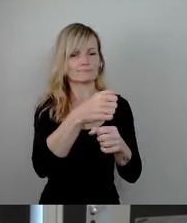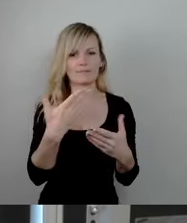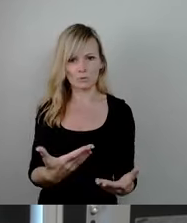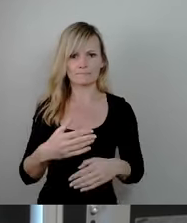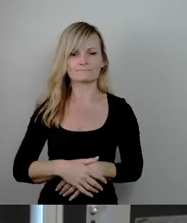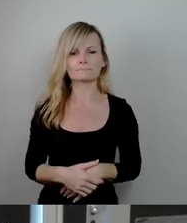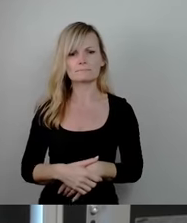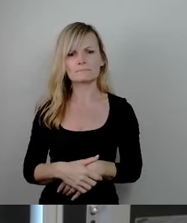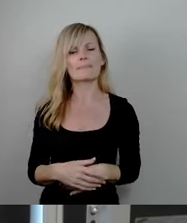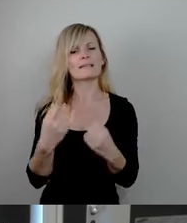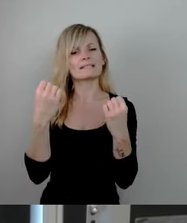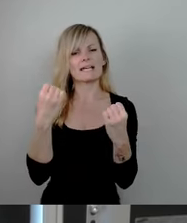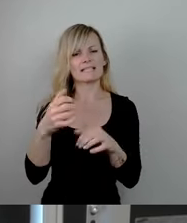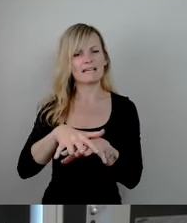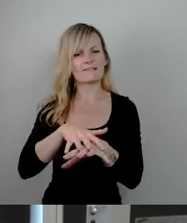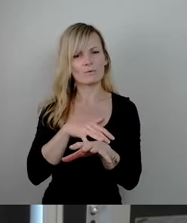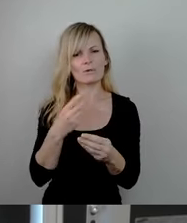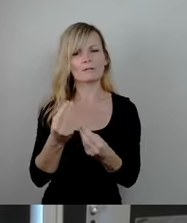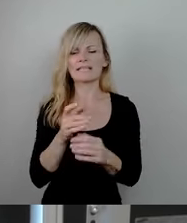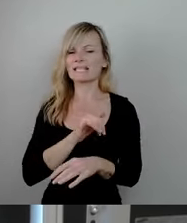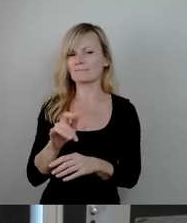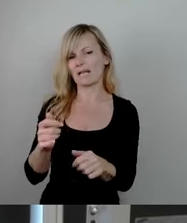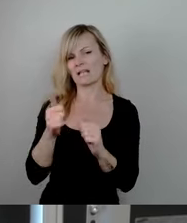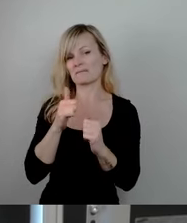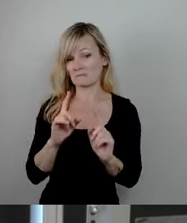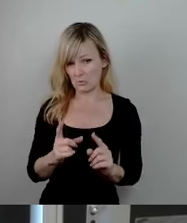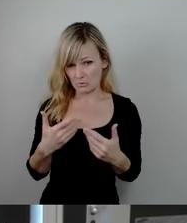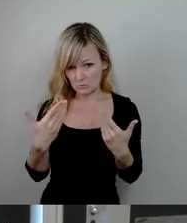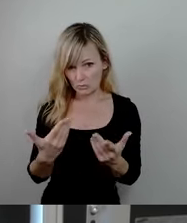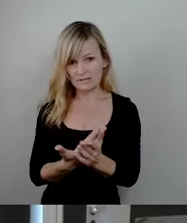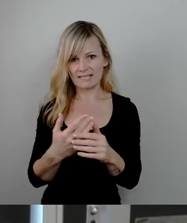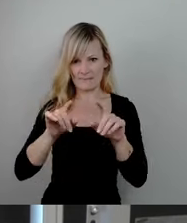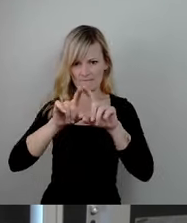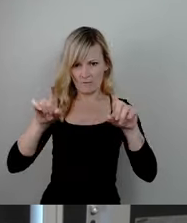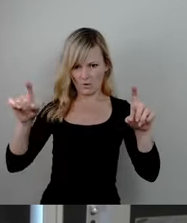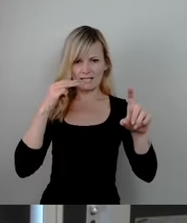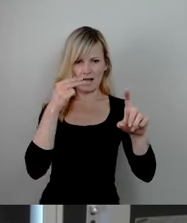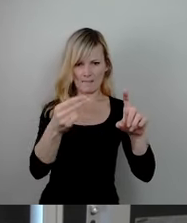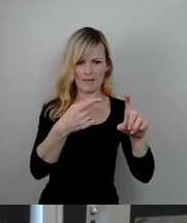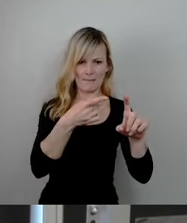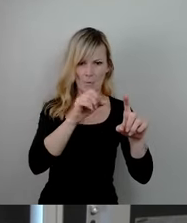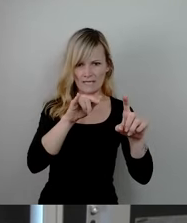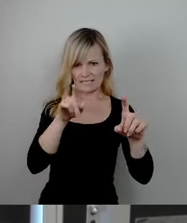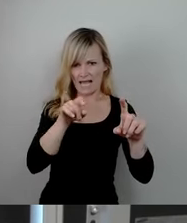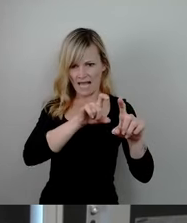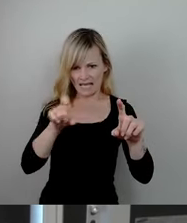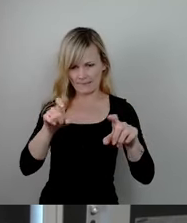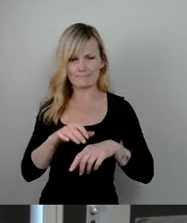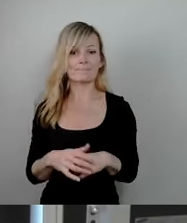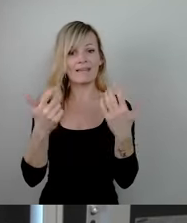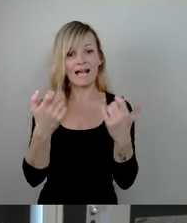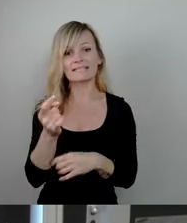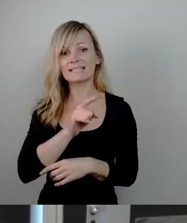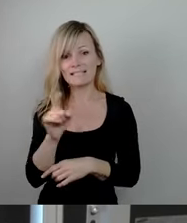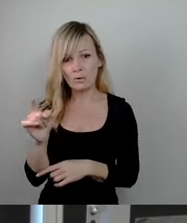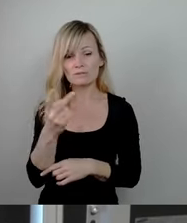es dem Sicherheitsgefühl angeblich immer hilft, soll vorne Polizei draufstehen. 80.000 Euro Miete im Jahr soll